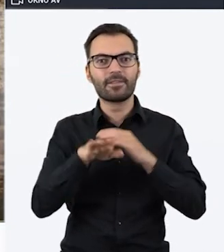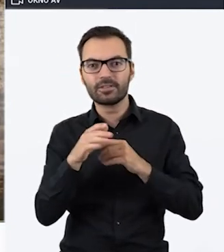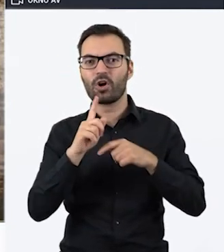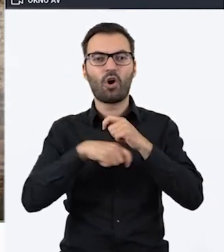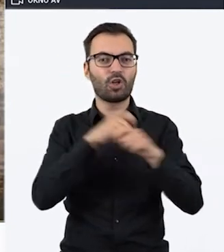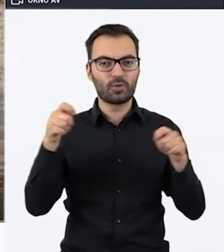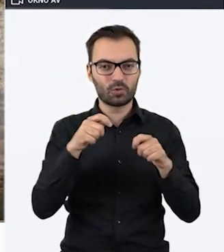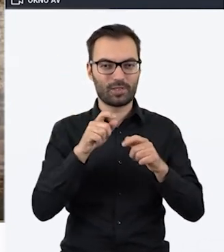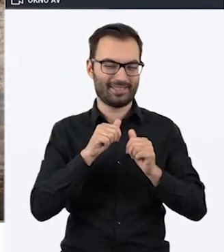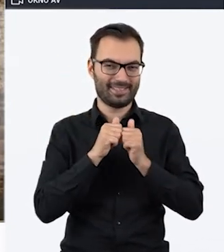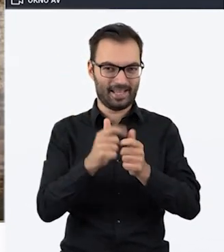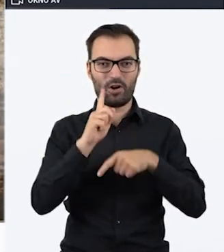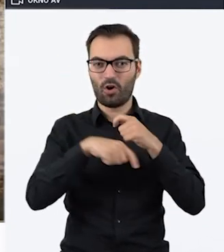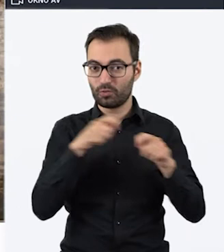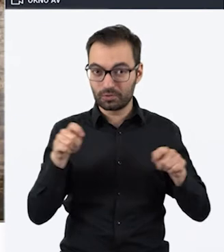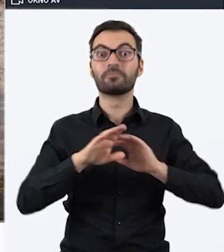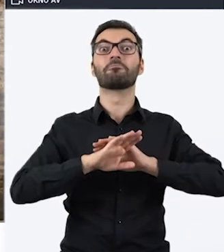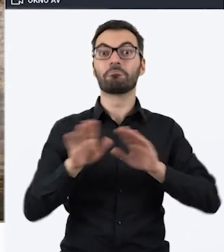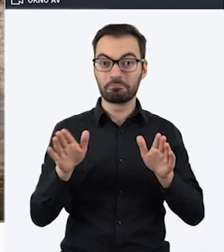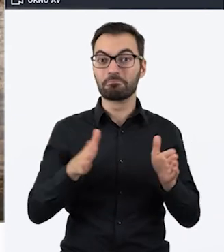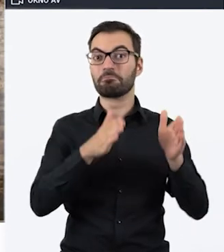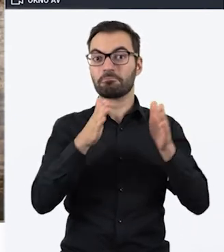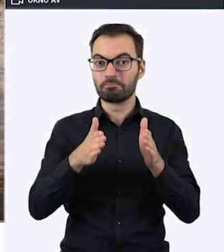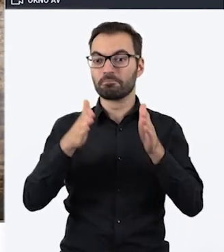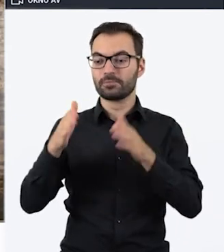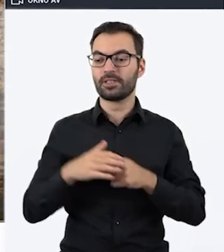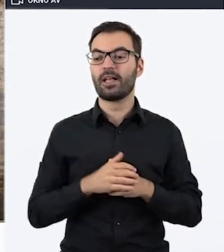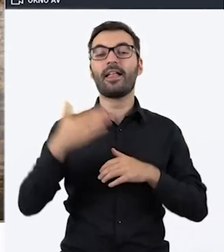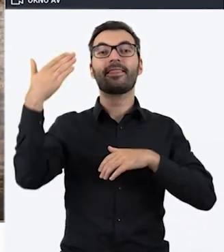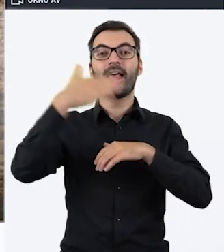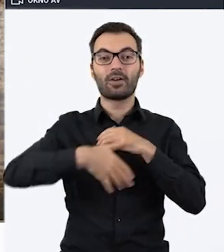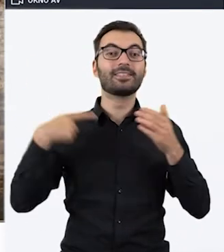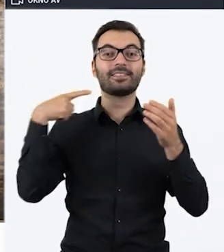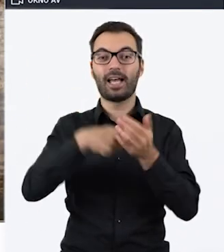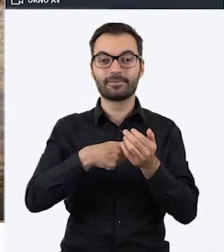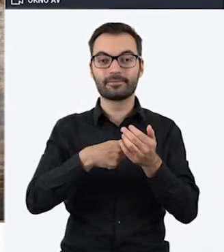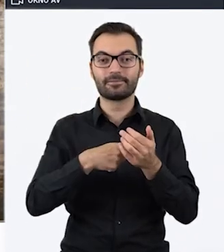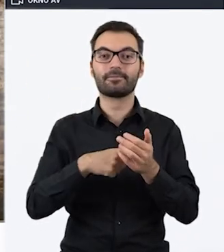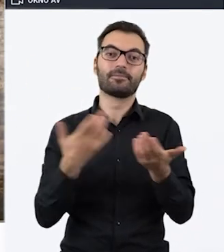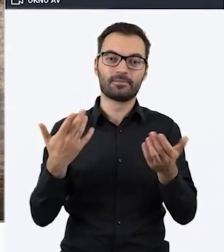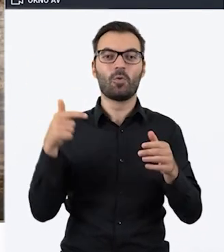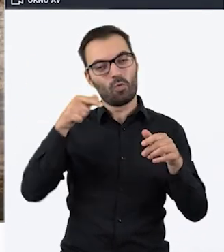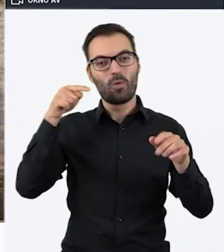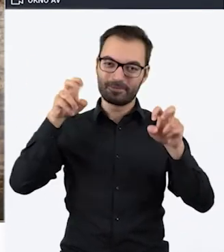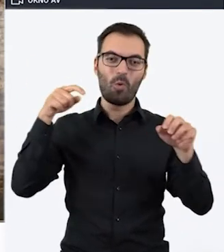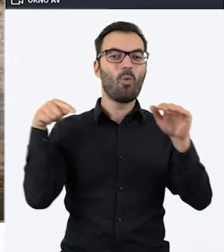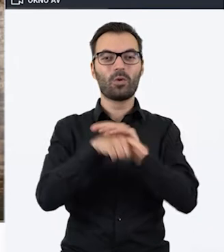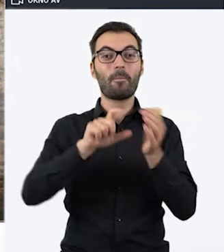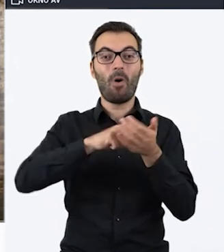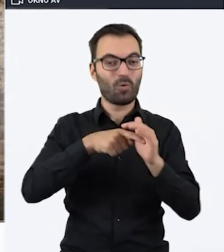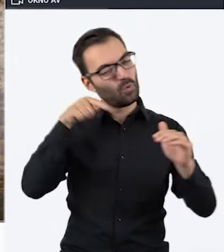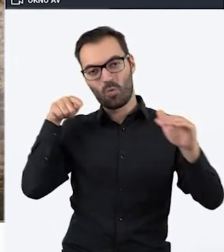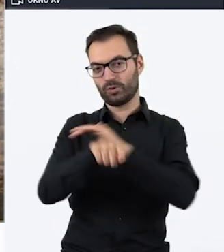Rozwiązuje te zadania i ich zadaniem jest, jak sama nazwa wskazuje, najczęściej wydostać